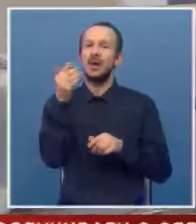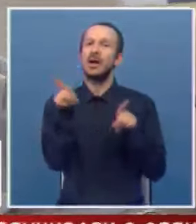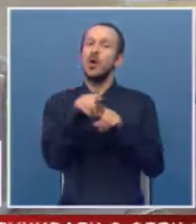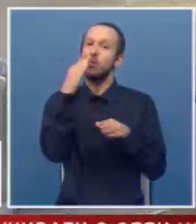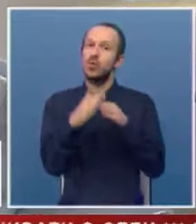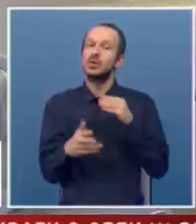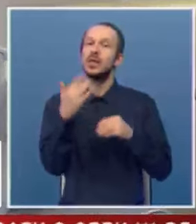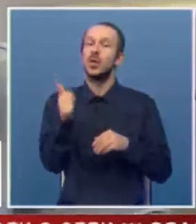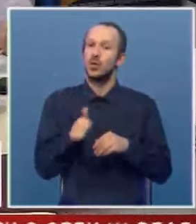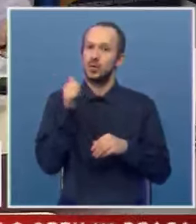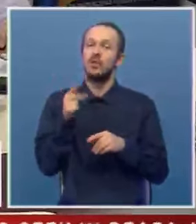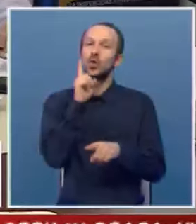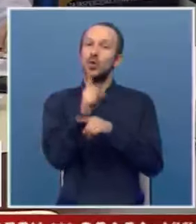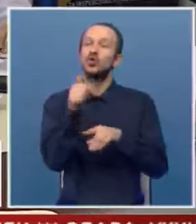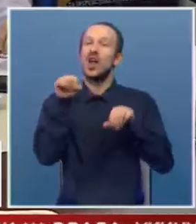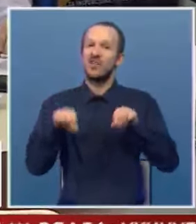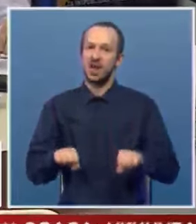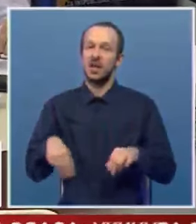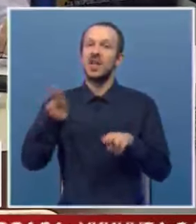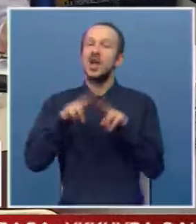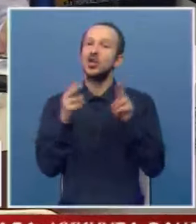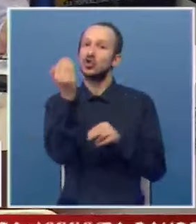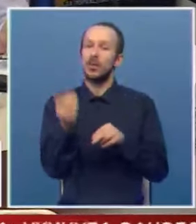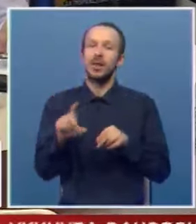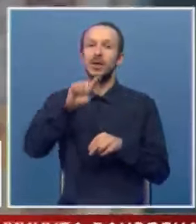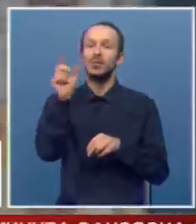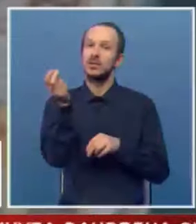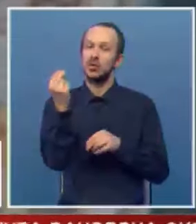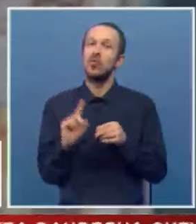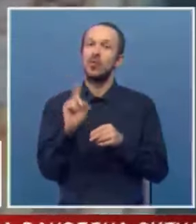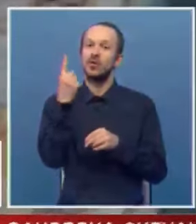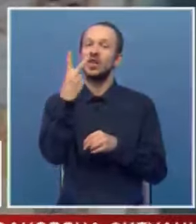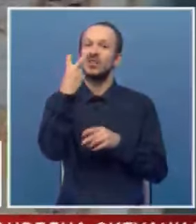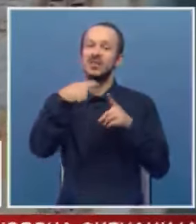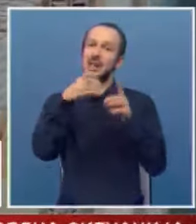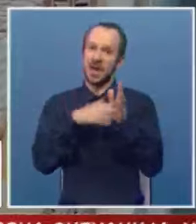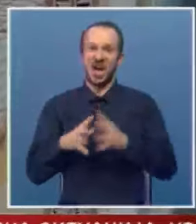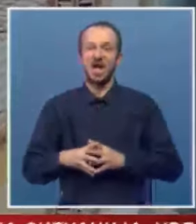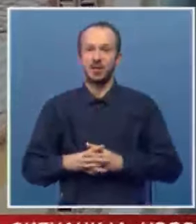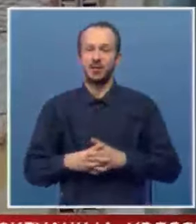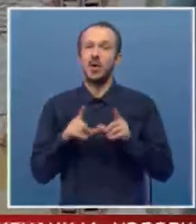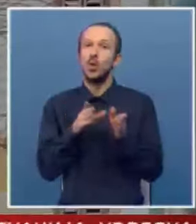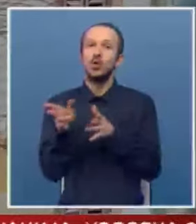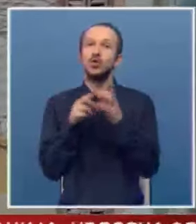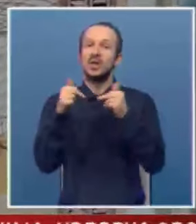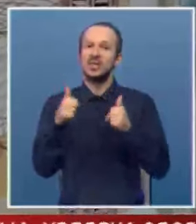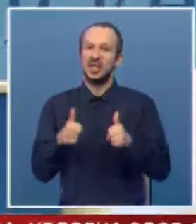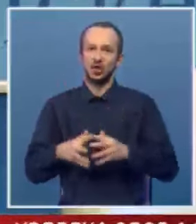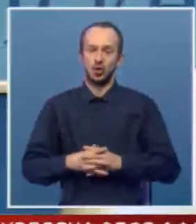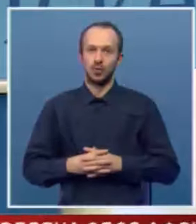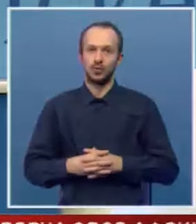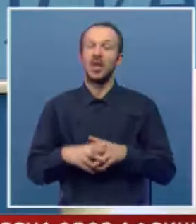i u poslednjih nekoliko godina odlučila je vlada. Najniža plata u Republici Srpskoj povećana je za 200 maraka u odnosu na sadašnju.